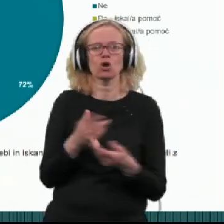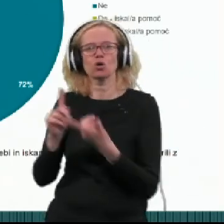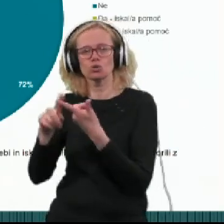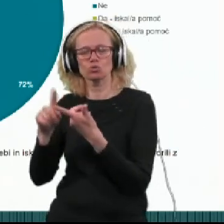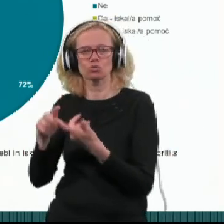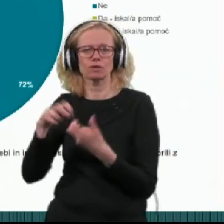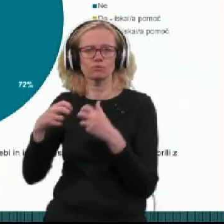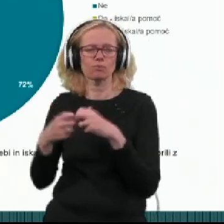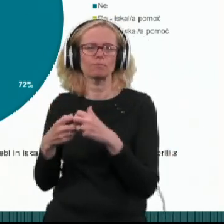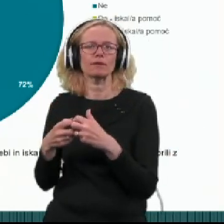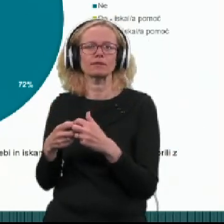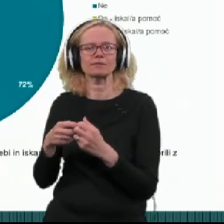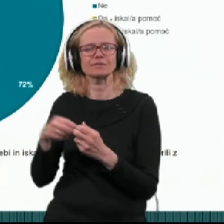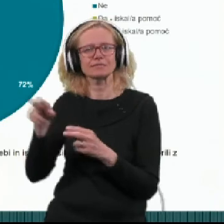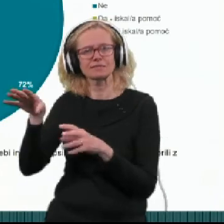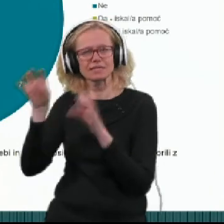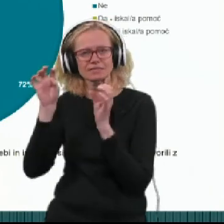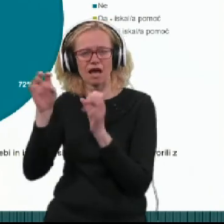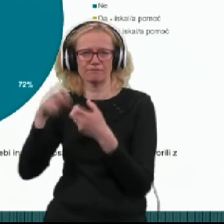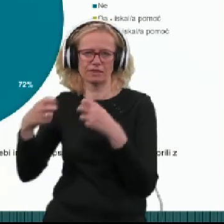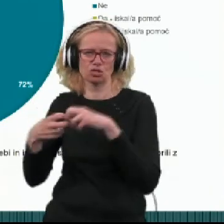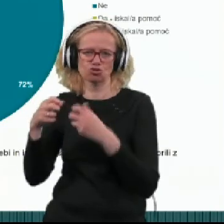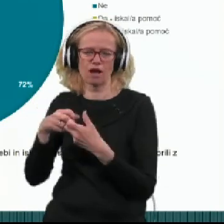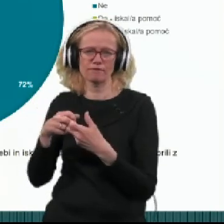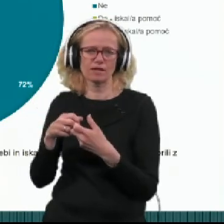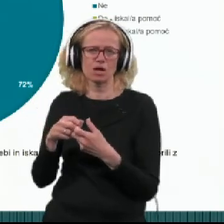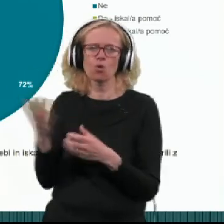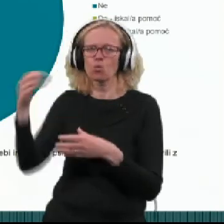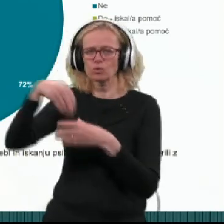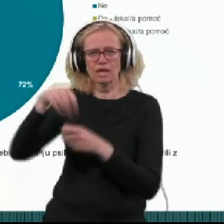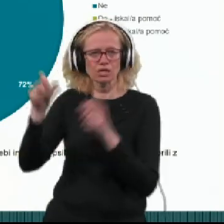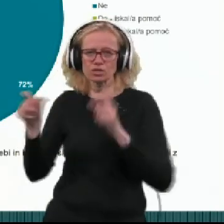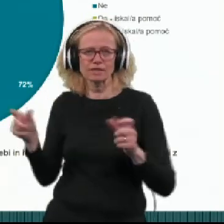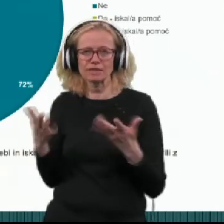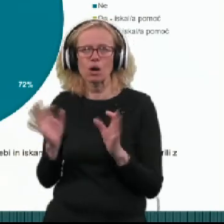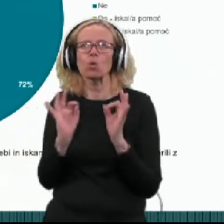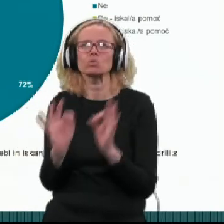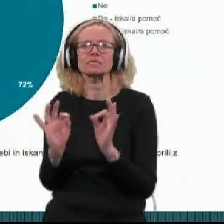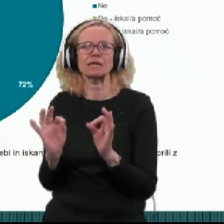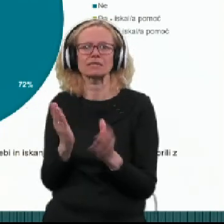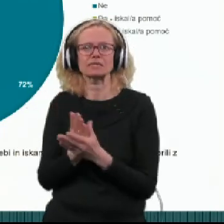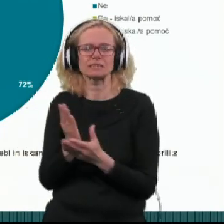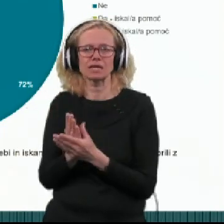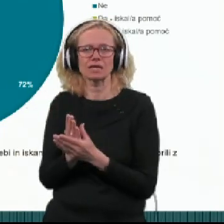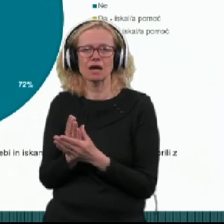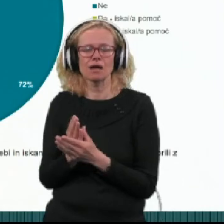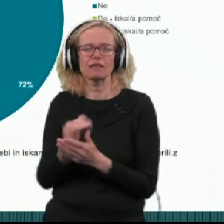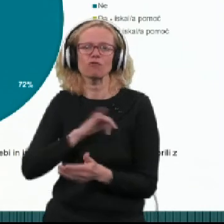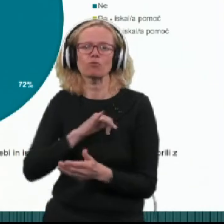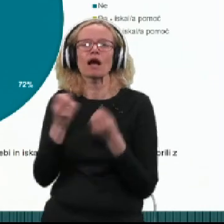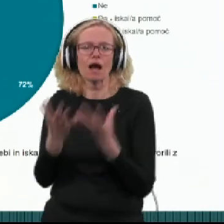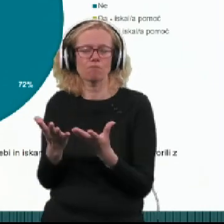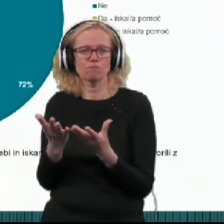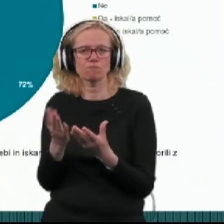znane težave, kjer pravzaprav udeleženci nimajo vstreznih informacij o tem, kam se lahko obrnajo. Večji delež